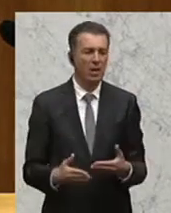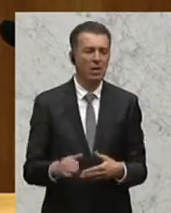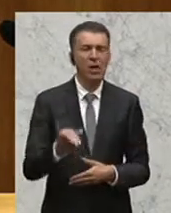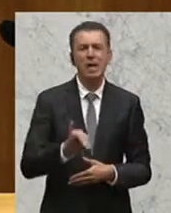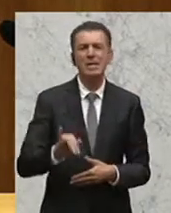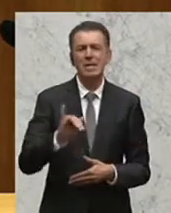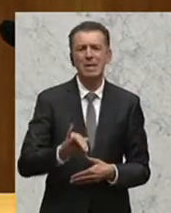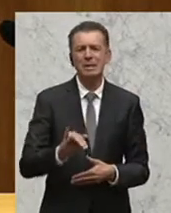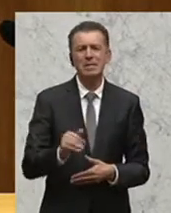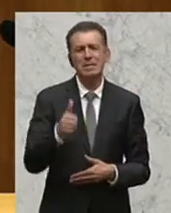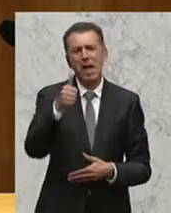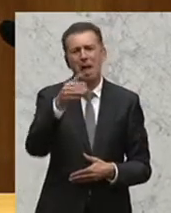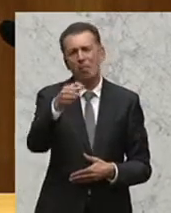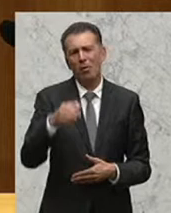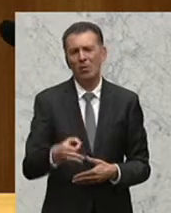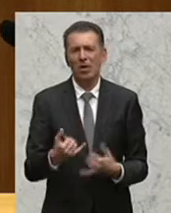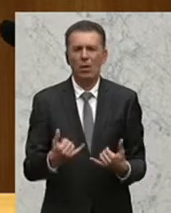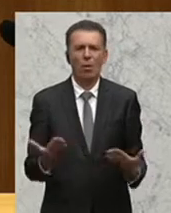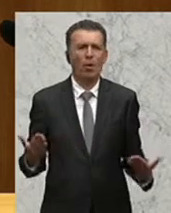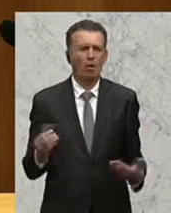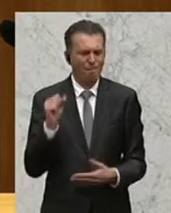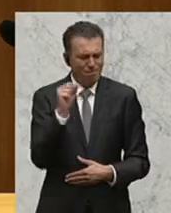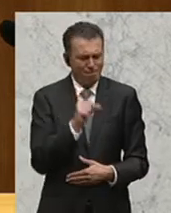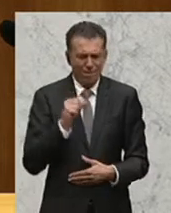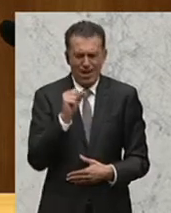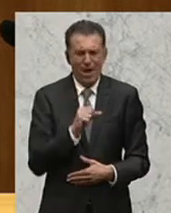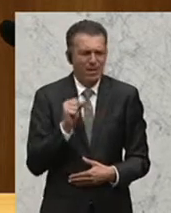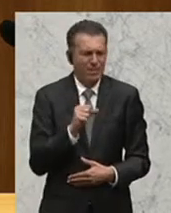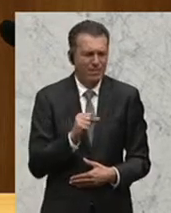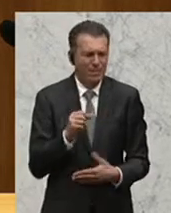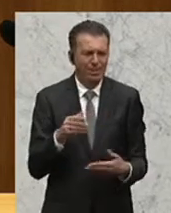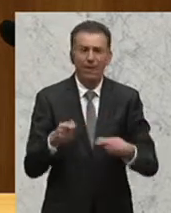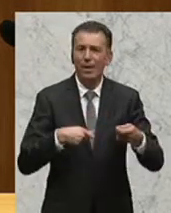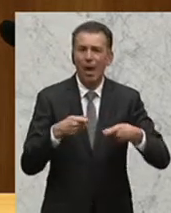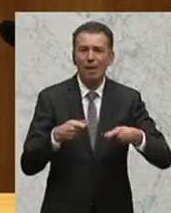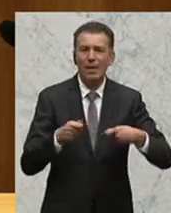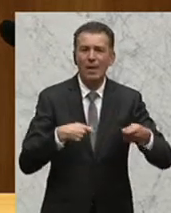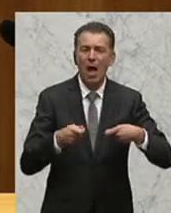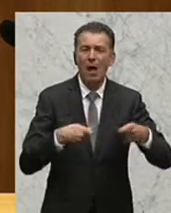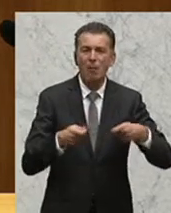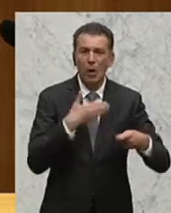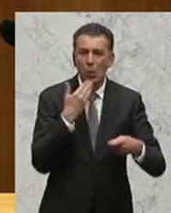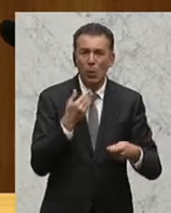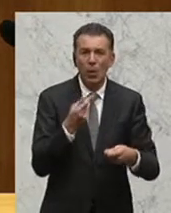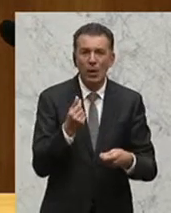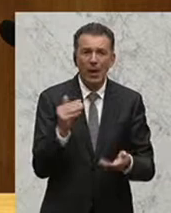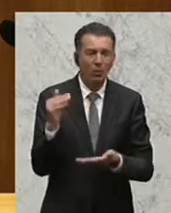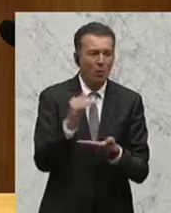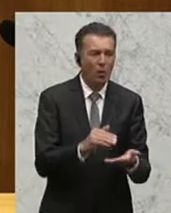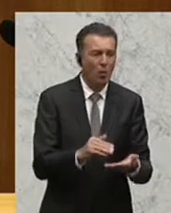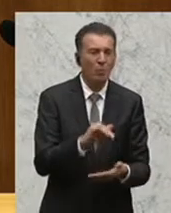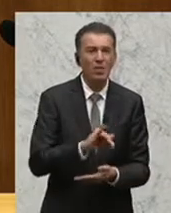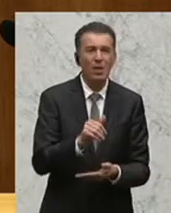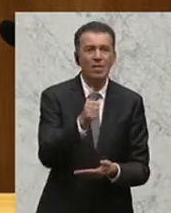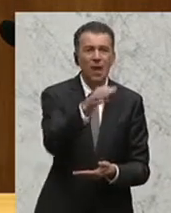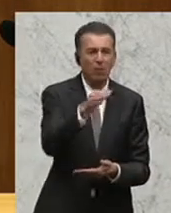einem Prozent, also das ist ja heute ein Wahnsinn für ein Land, das am Kapitalmarkt kein Geld bekommt, dass Zinsen ein Prozent ausmachen.